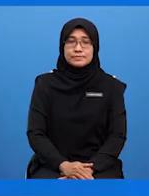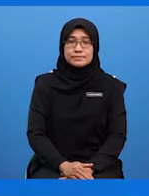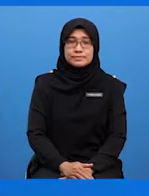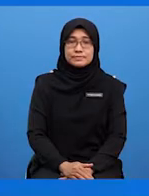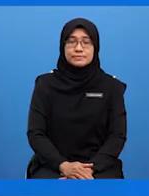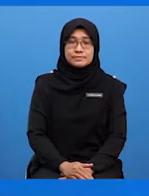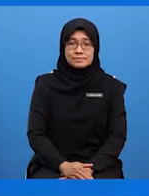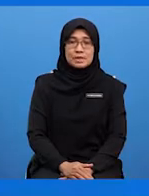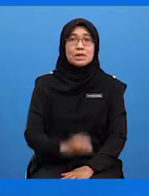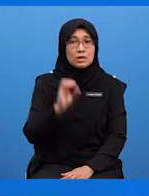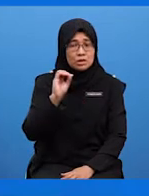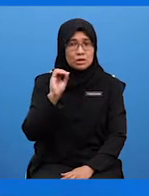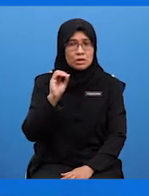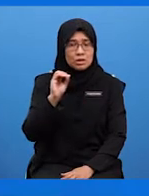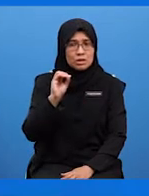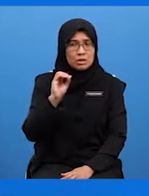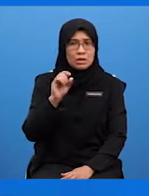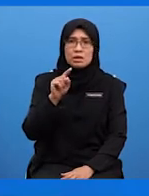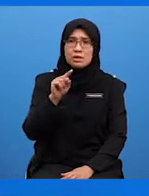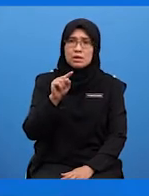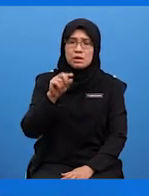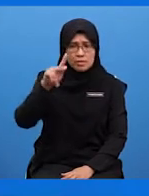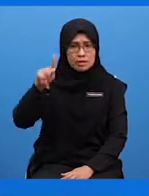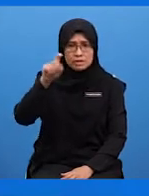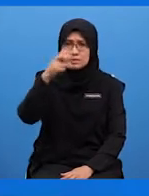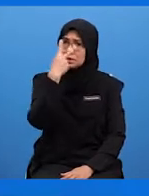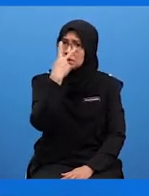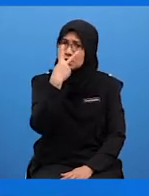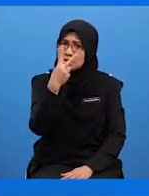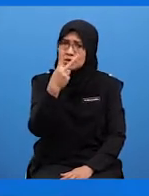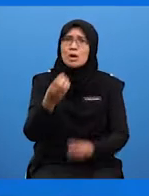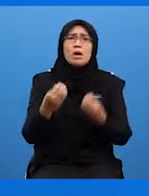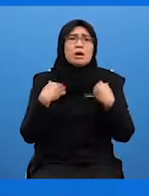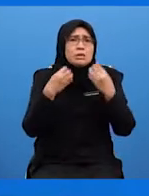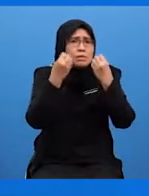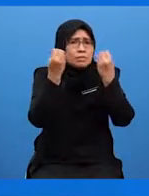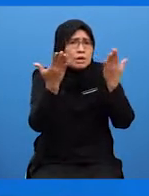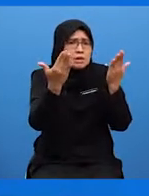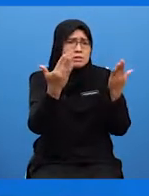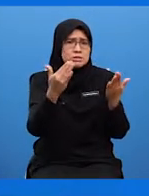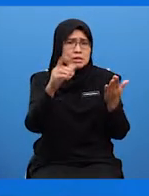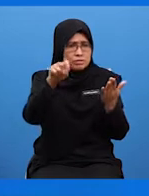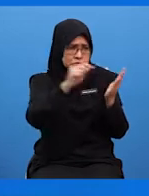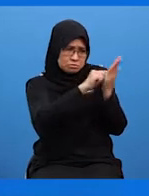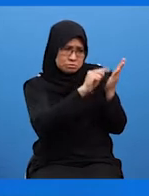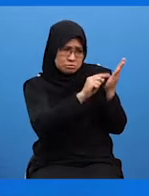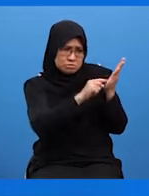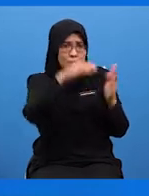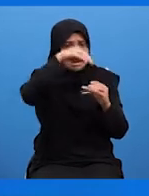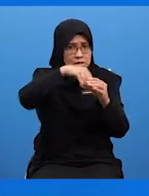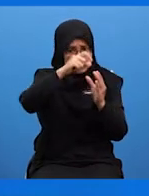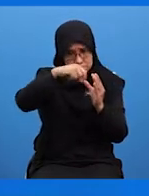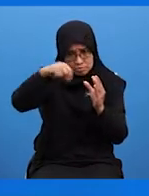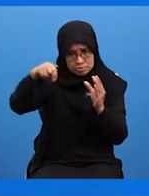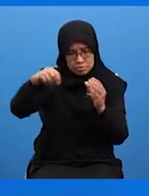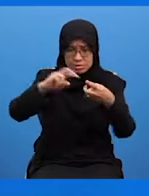Oh, pelajar di luar sana Lihat banyak juga yang perlu kita senaraikan Ya, betul Dalam penulisan pemasalahan